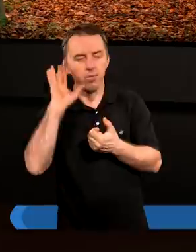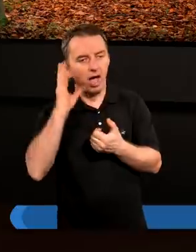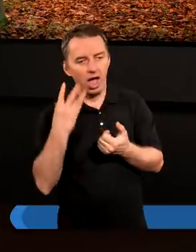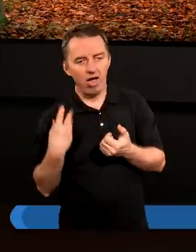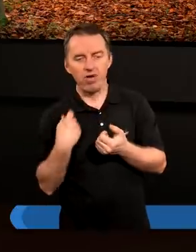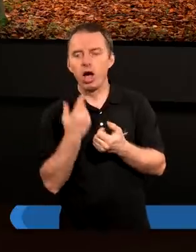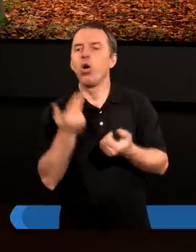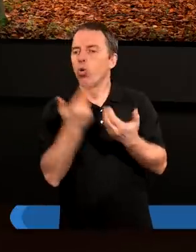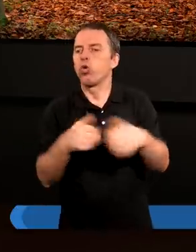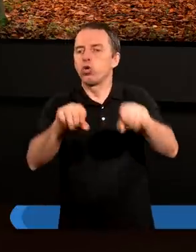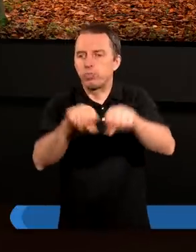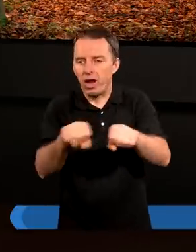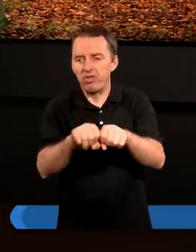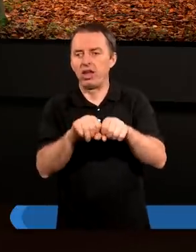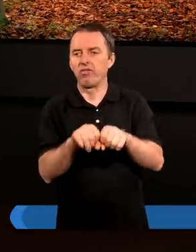początku